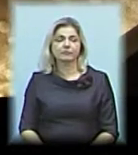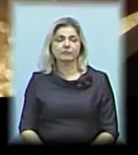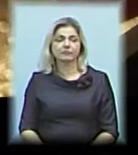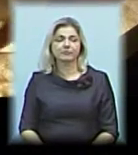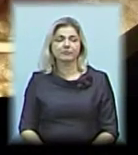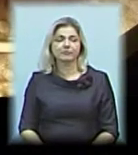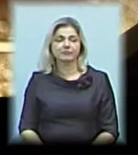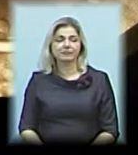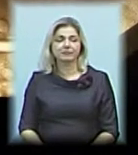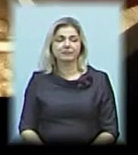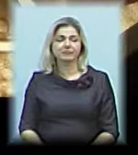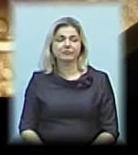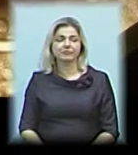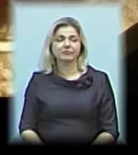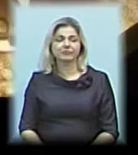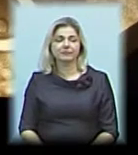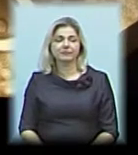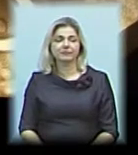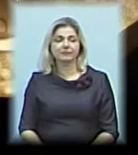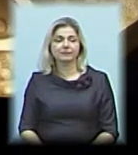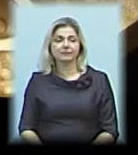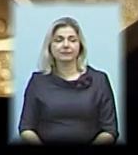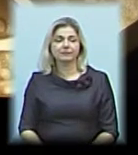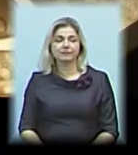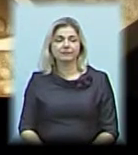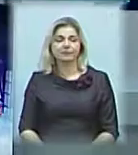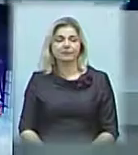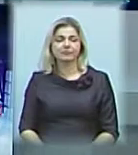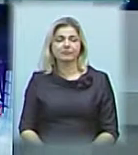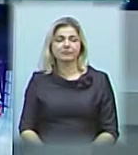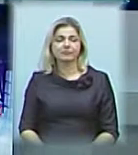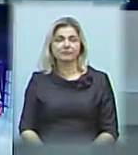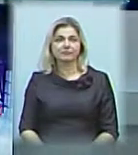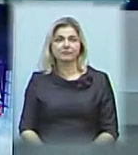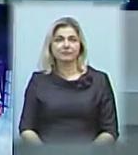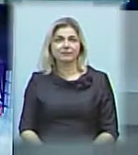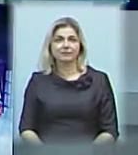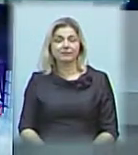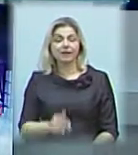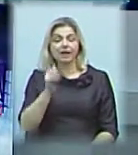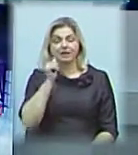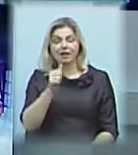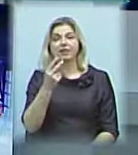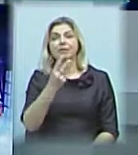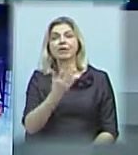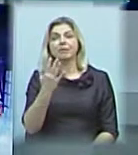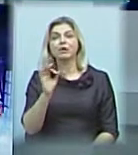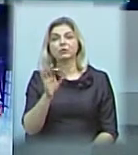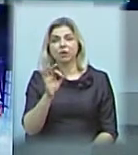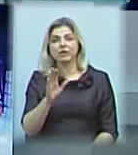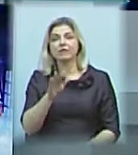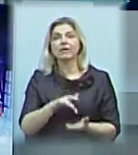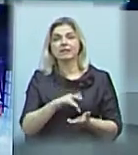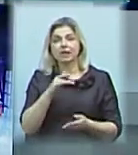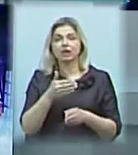Валентина Гурова, Олександр Попов, телевізійні новини Миколаївщини. І завтра, 25 жовтня, в